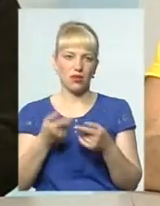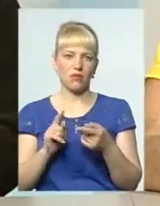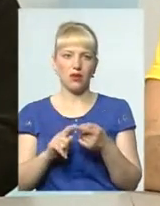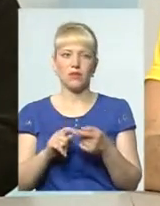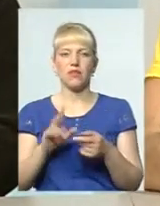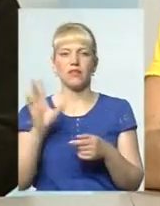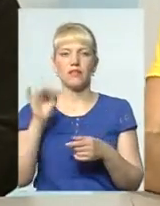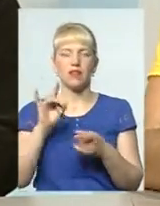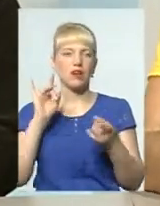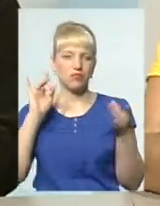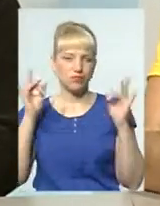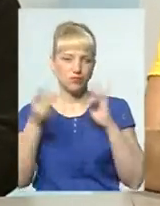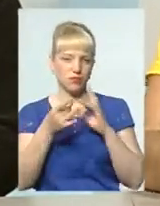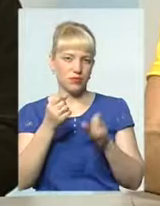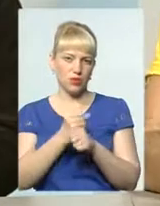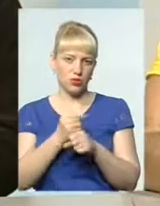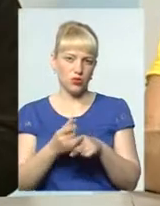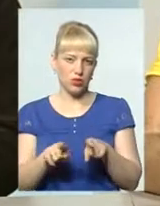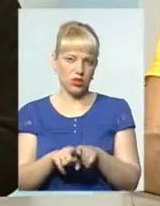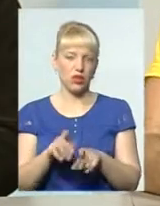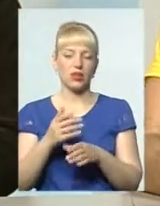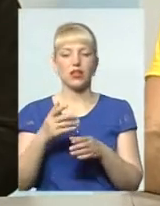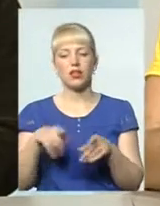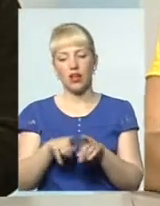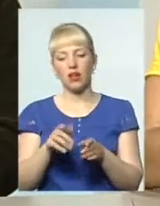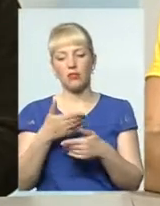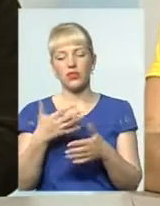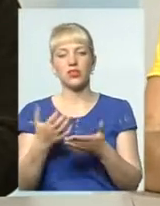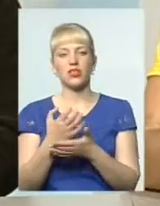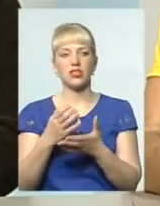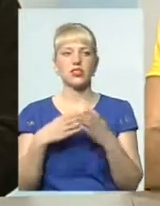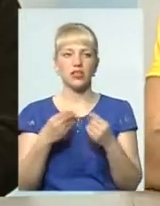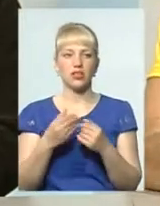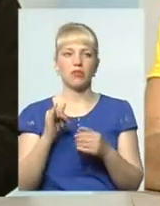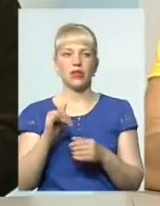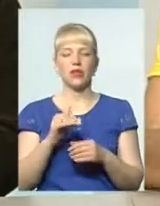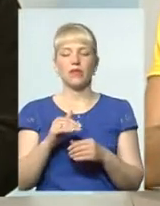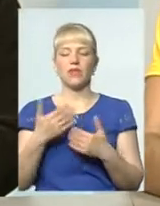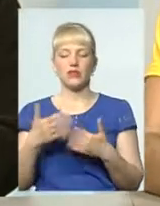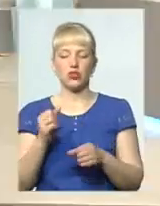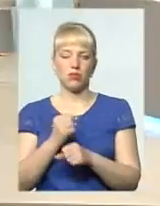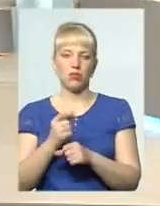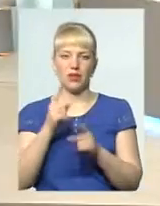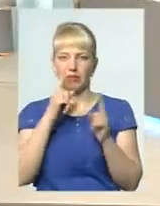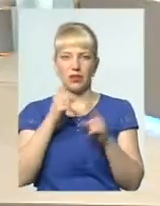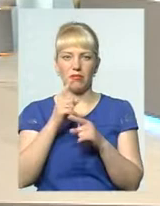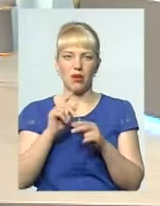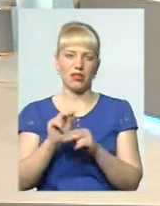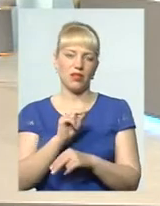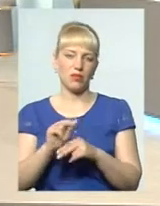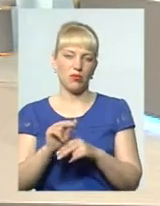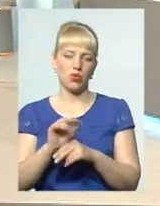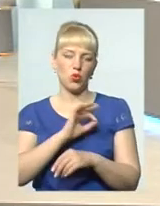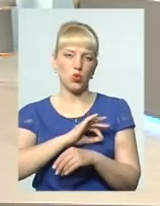радіусі працює. І таким чином, ми пару сімей таких знайшли, і вони вже живуть, зробили мінімальний ремонт, юридично допомогли,